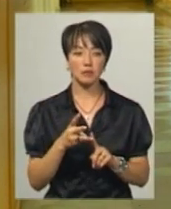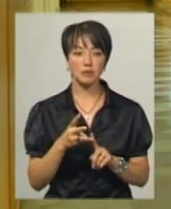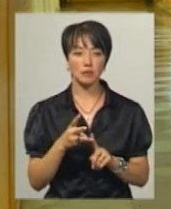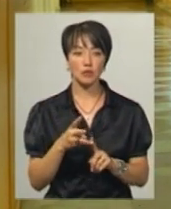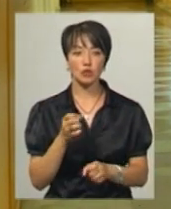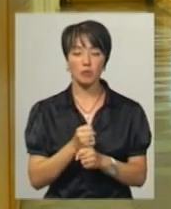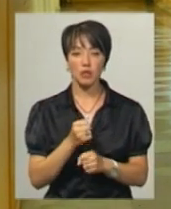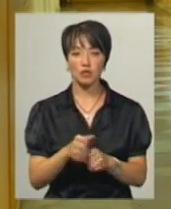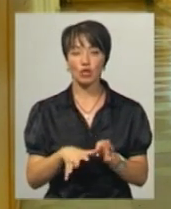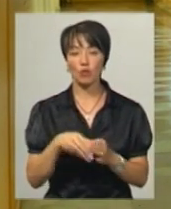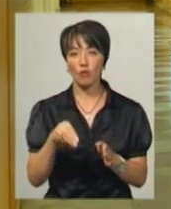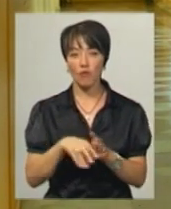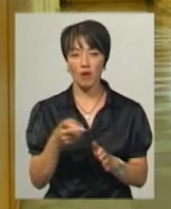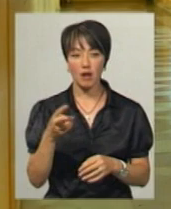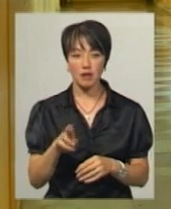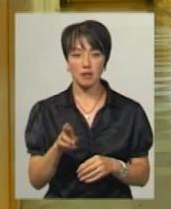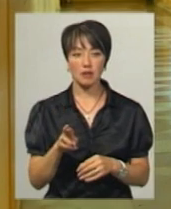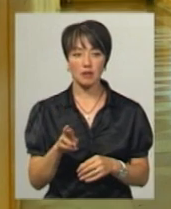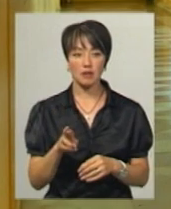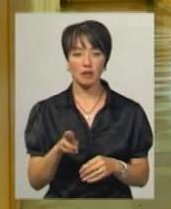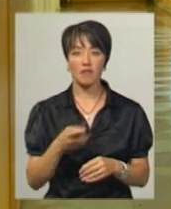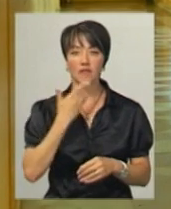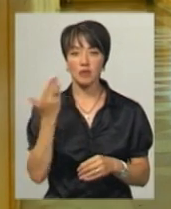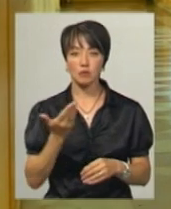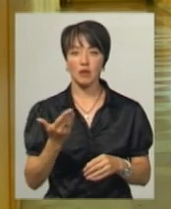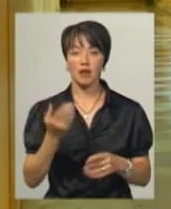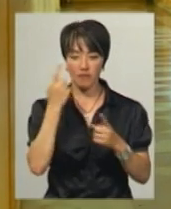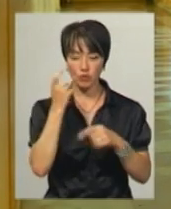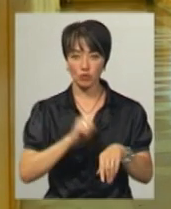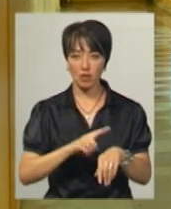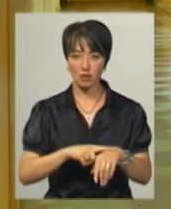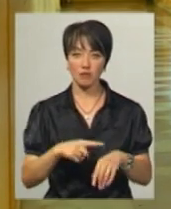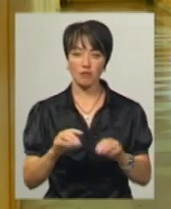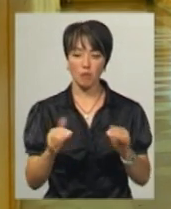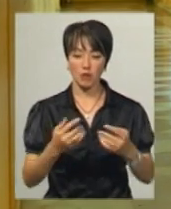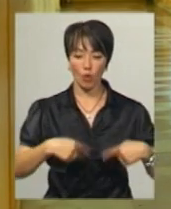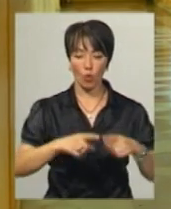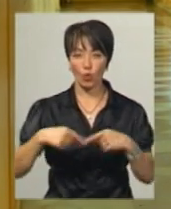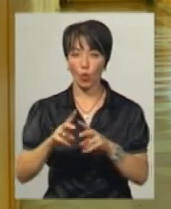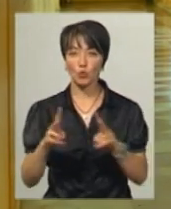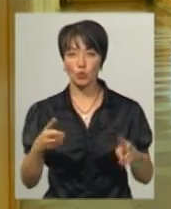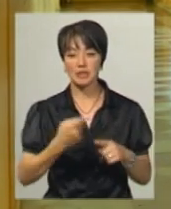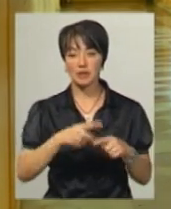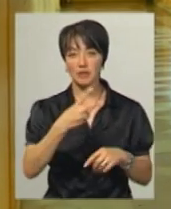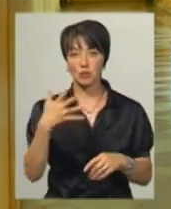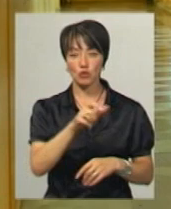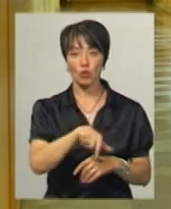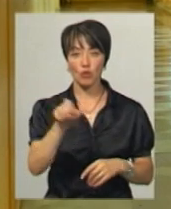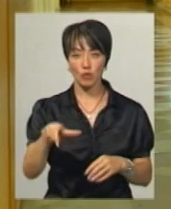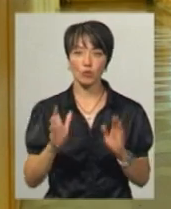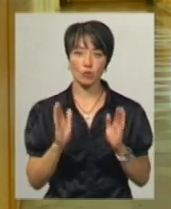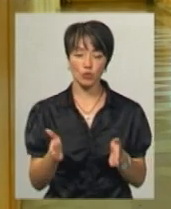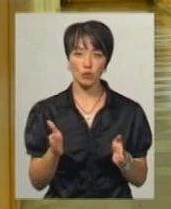зробили жеребкування виступи, надання ефірного часу ось цим кандидатам в межах їх округів. Тобто, хто з цих 25 чоловік